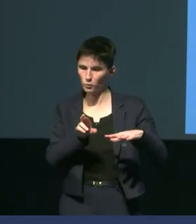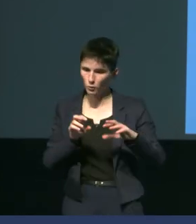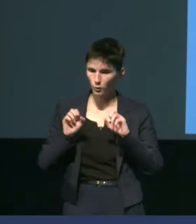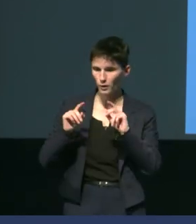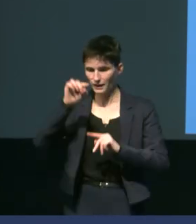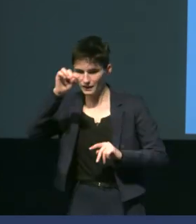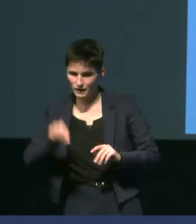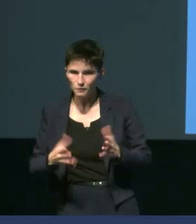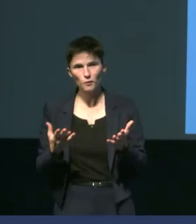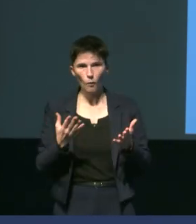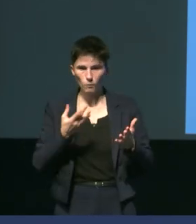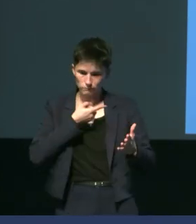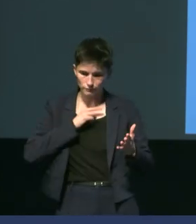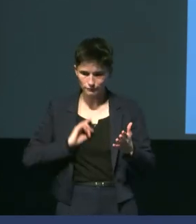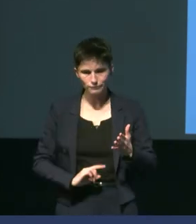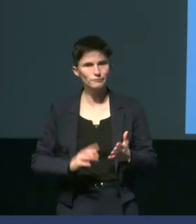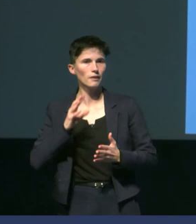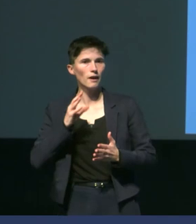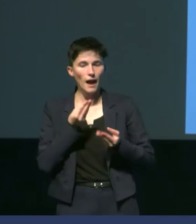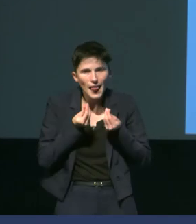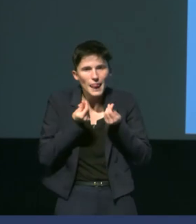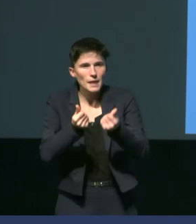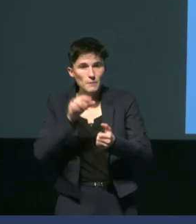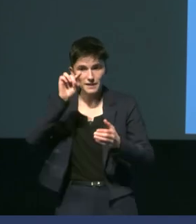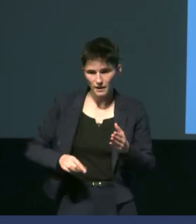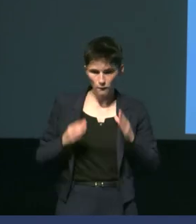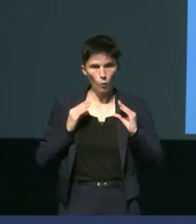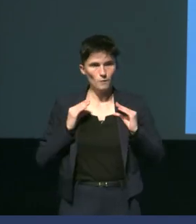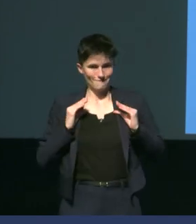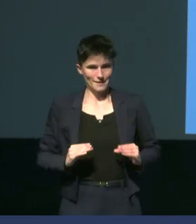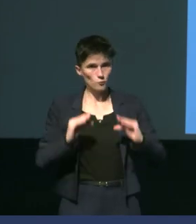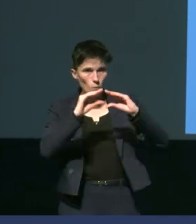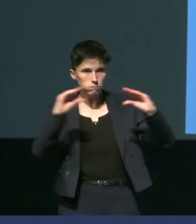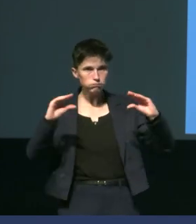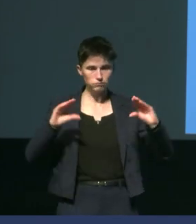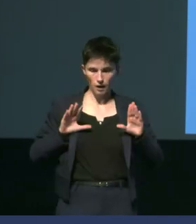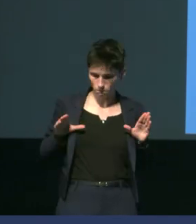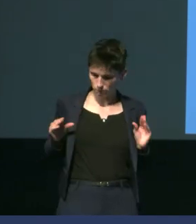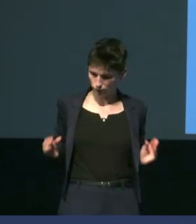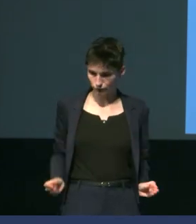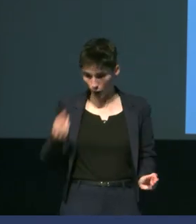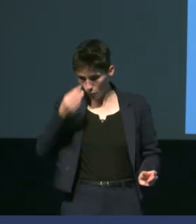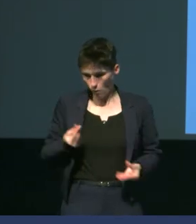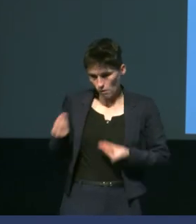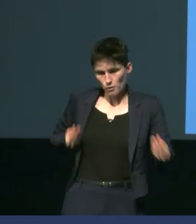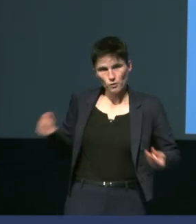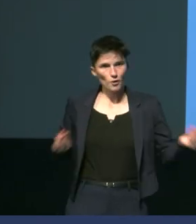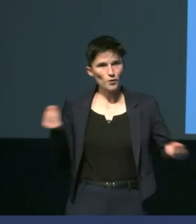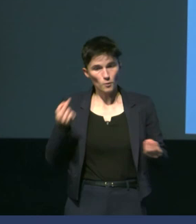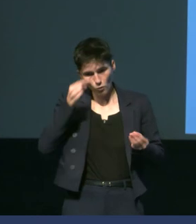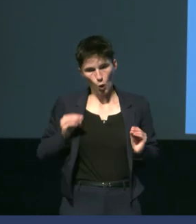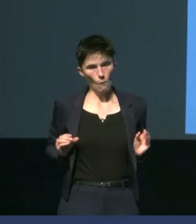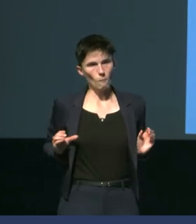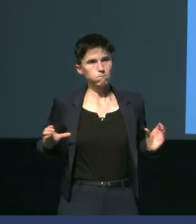produits de cette digestion c'est à dire les lipides les acides gras au niveau du tissu adipeux périphérique pour venir reconstituer ce tissu adipeux